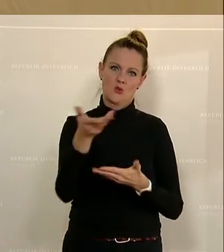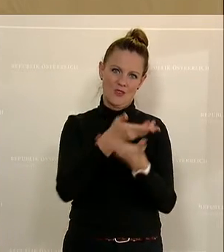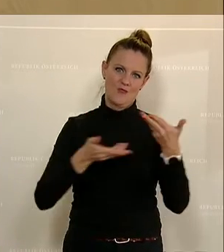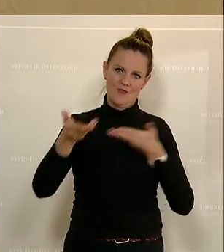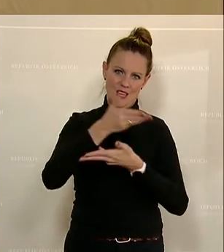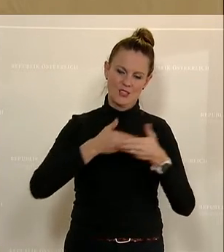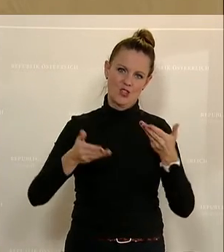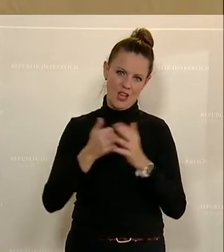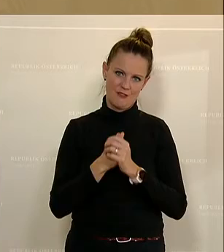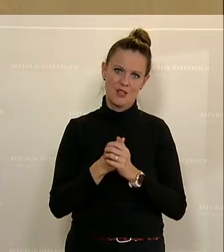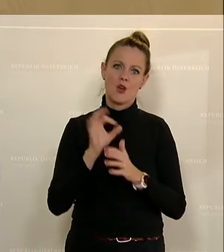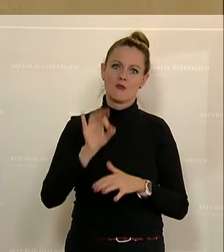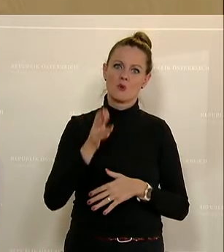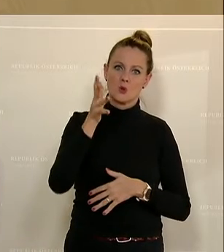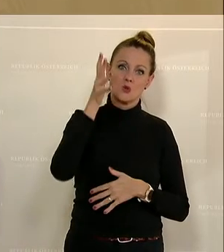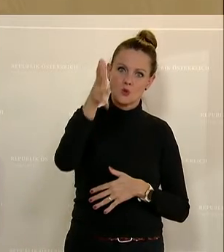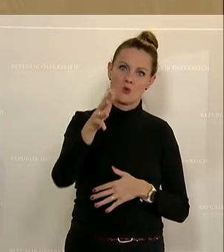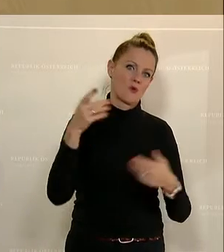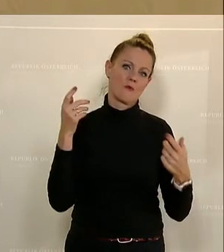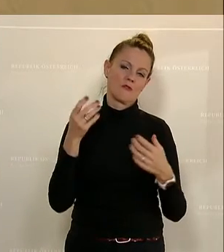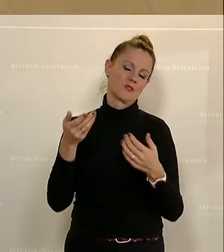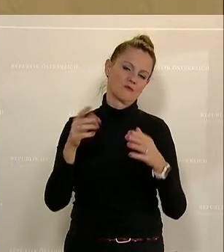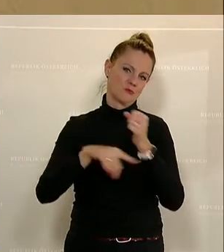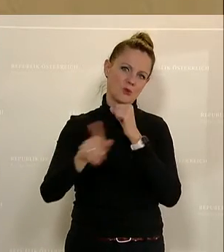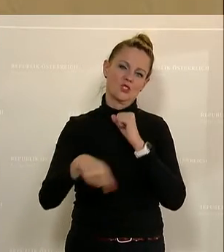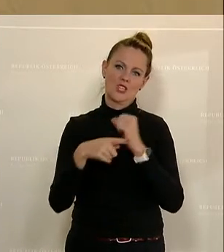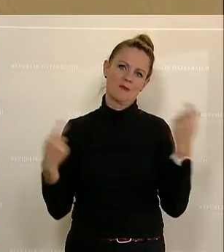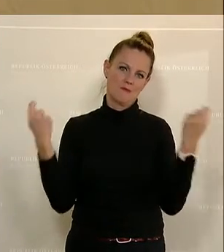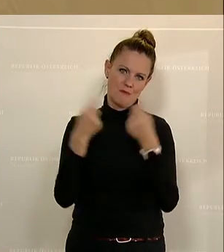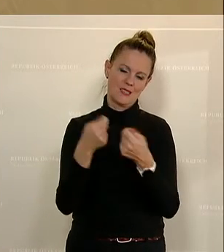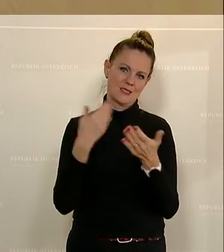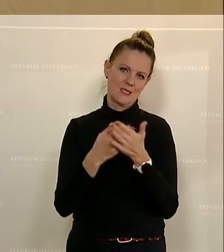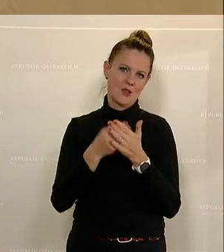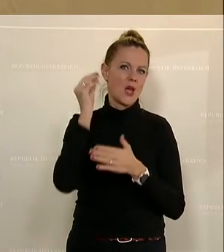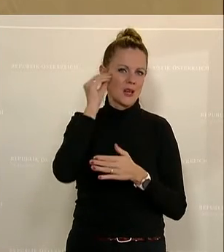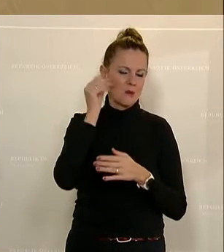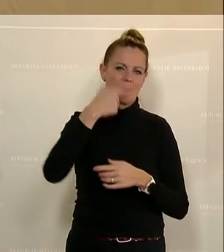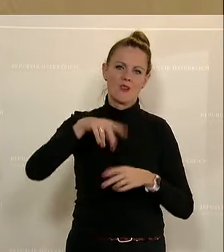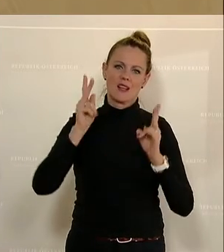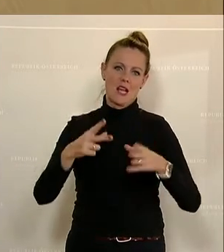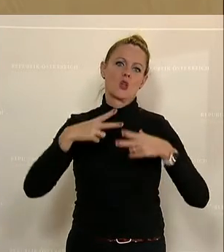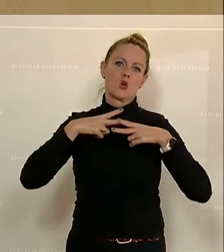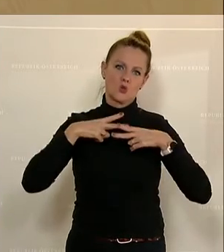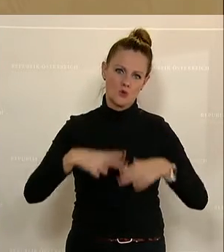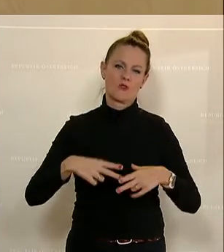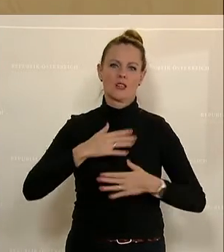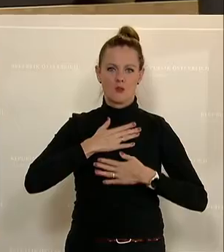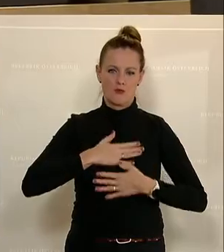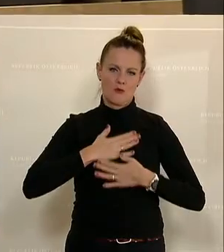ist ein zukunftsweisendes Budget und deswegen glaube ich, können wir diesmal auch zufrieden und froh darüber sein. Danke.